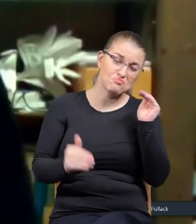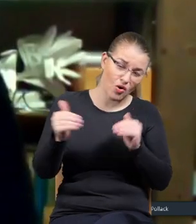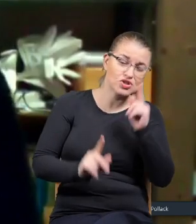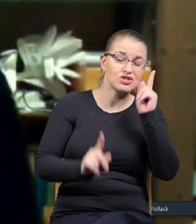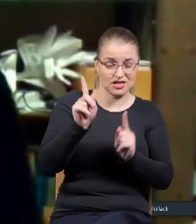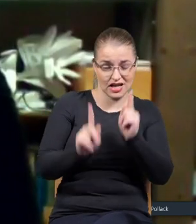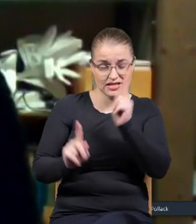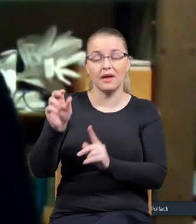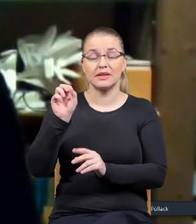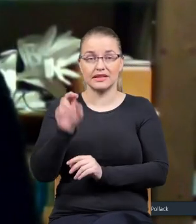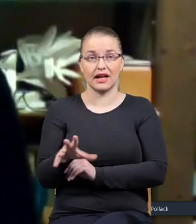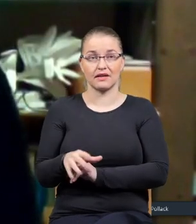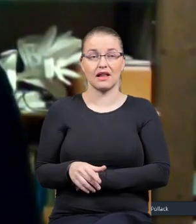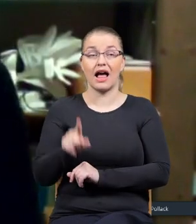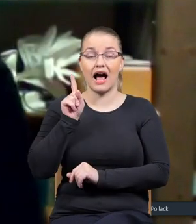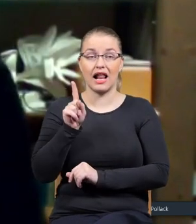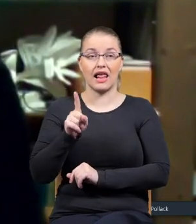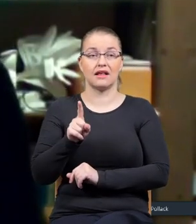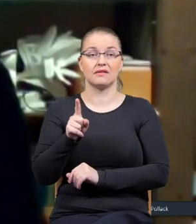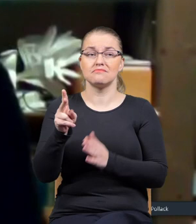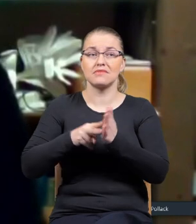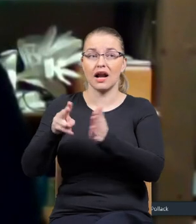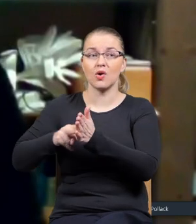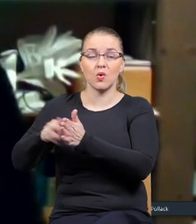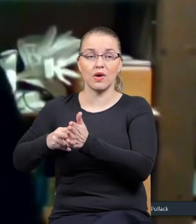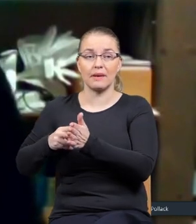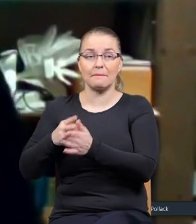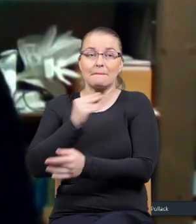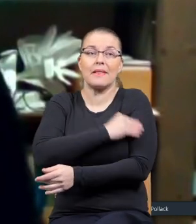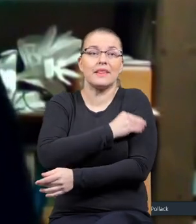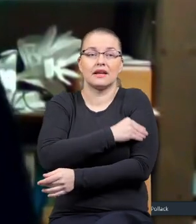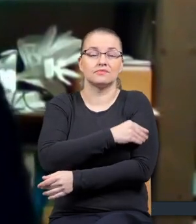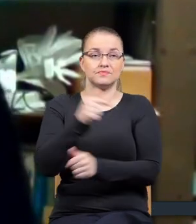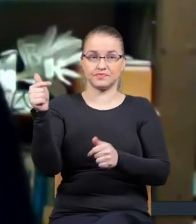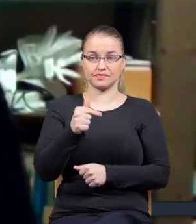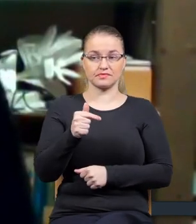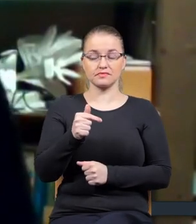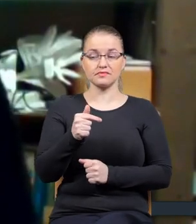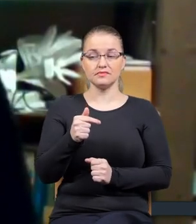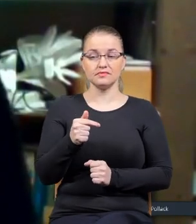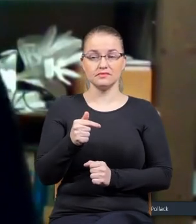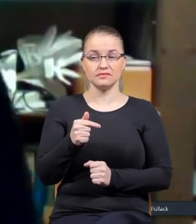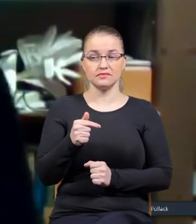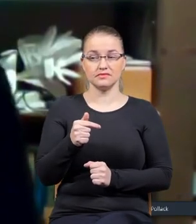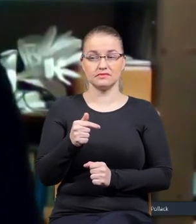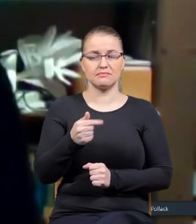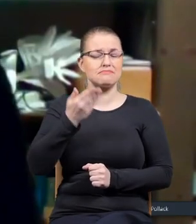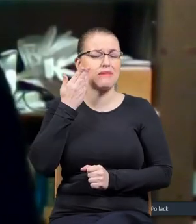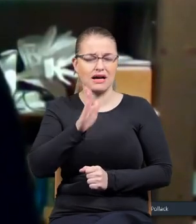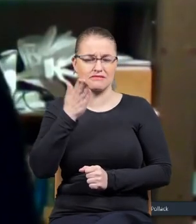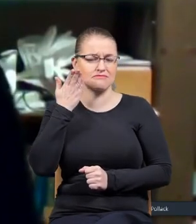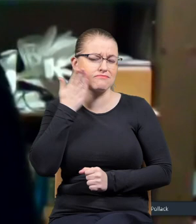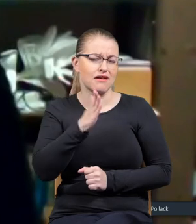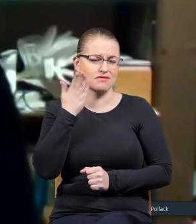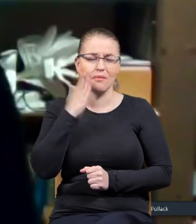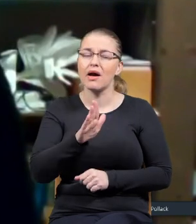tak, ale niestety brakujemy po prostu materiału. Musiałbym szalenie dużo